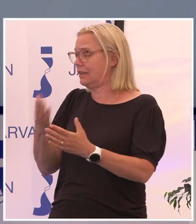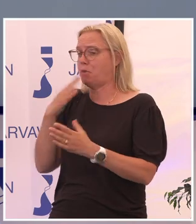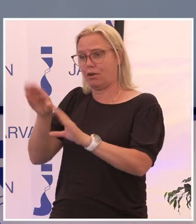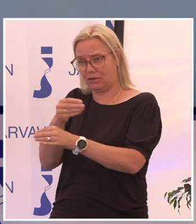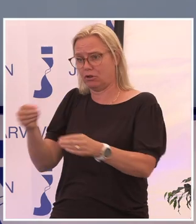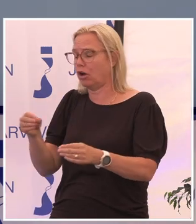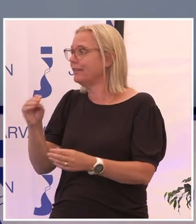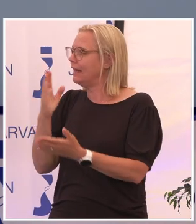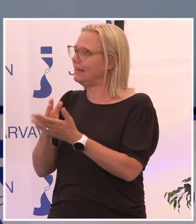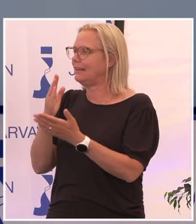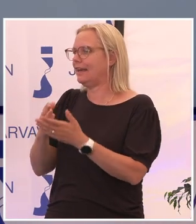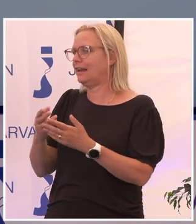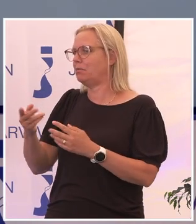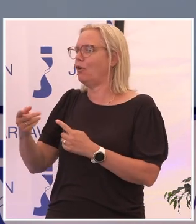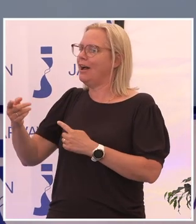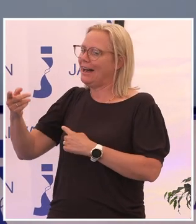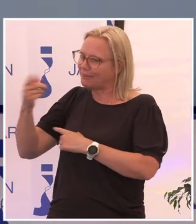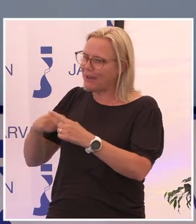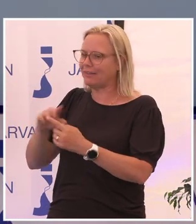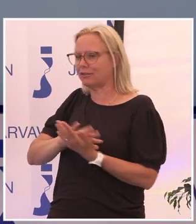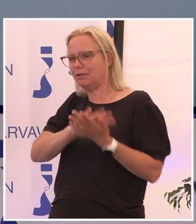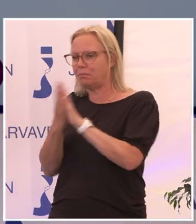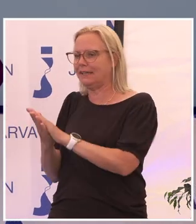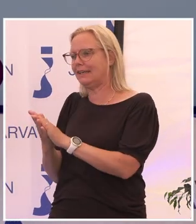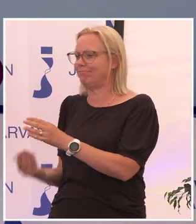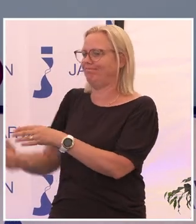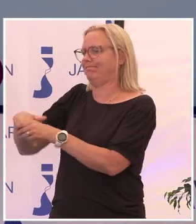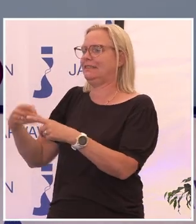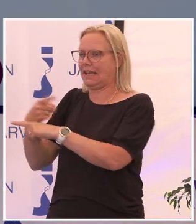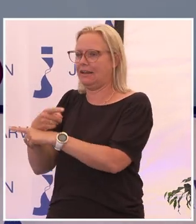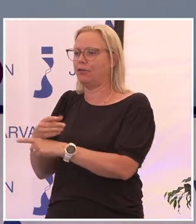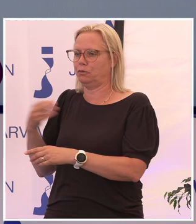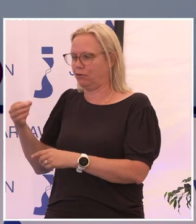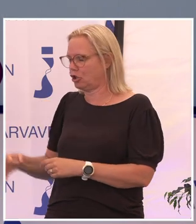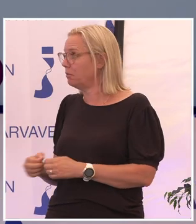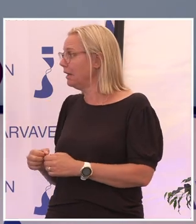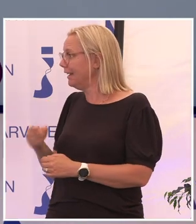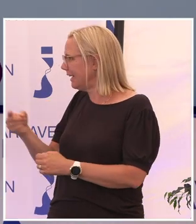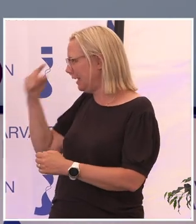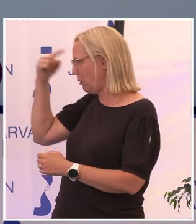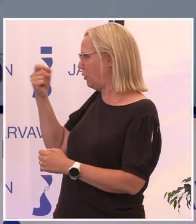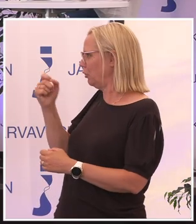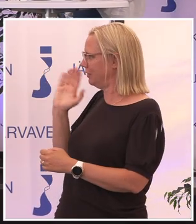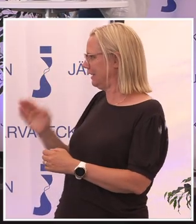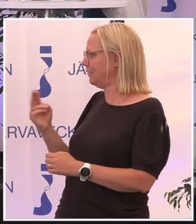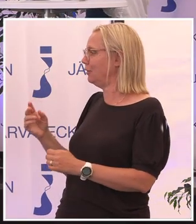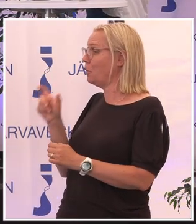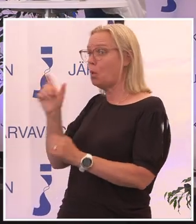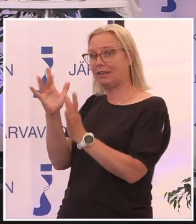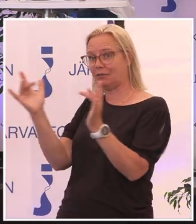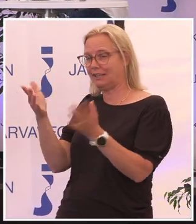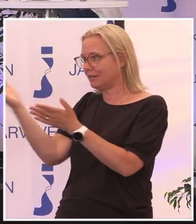kommer till att vända på detta utanförskap och faktiskt bjuda in. Finns det några sådana som ni kommer på på rak arm? Ordet är fritt.